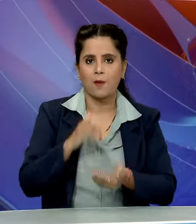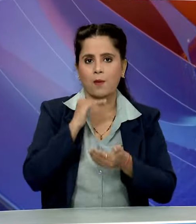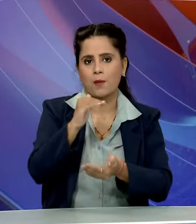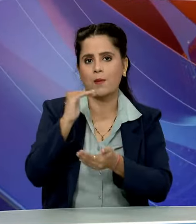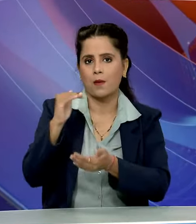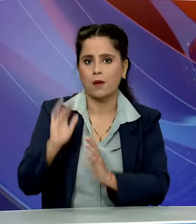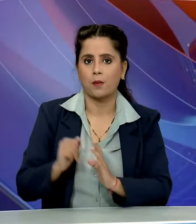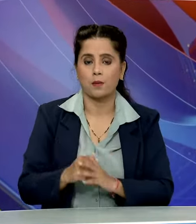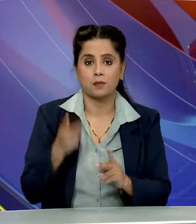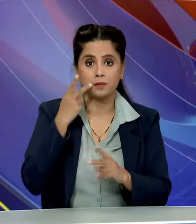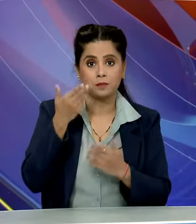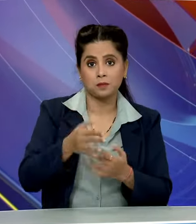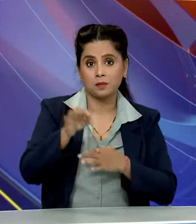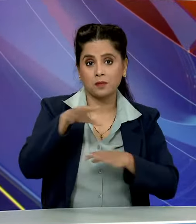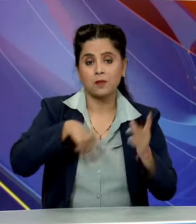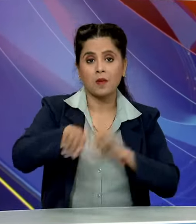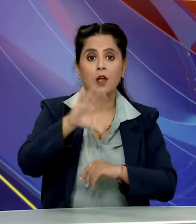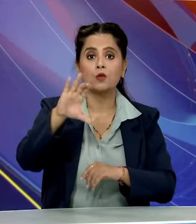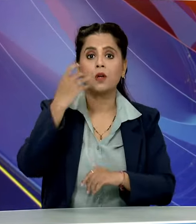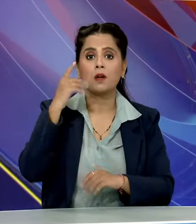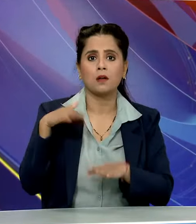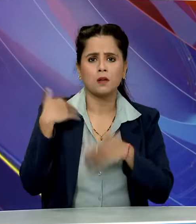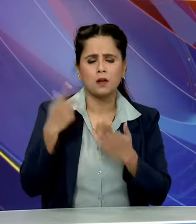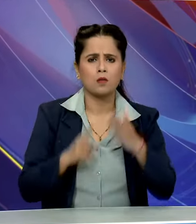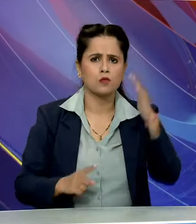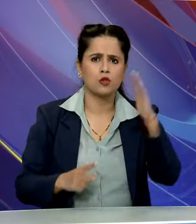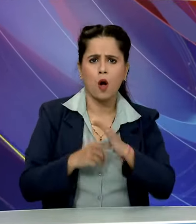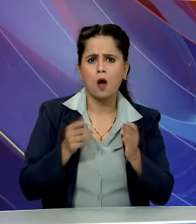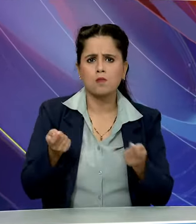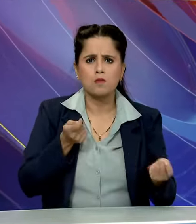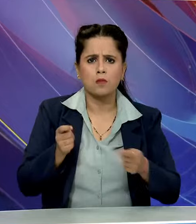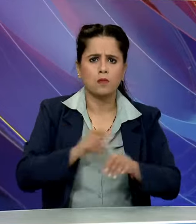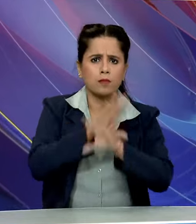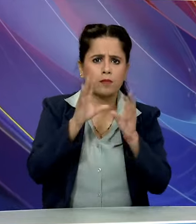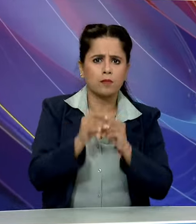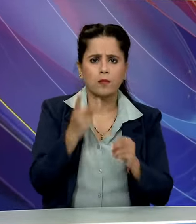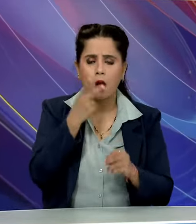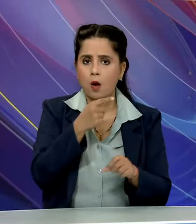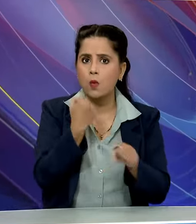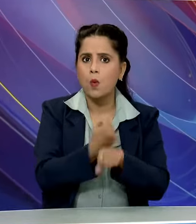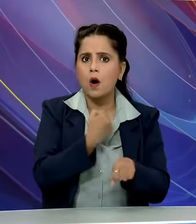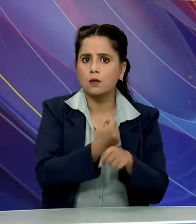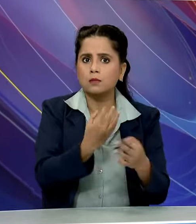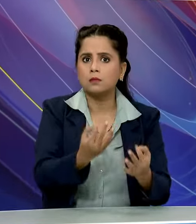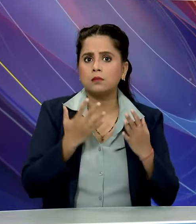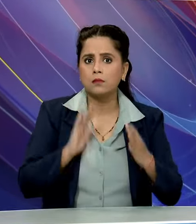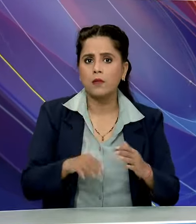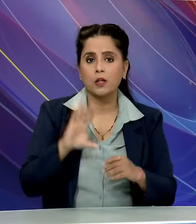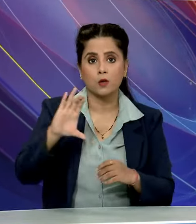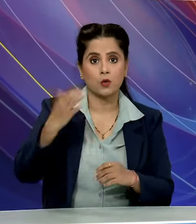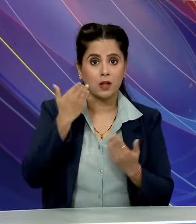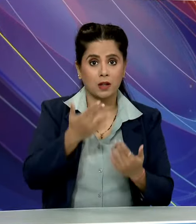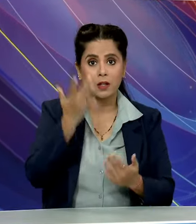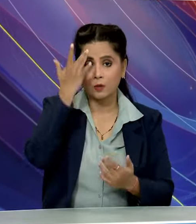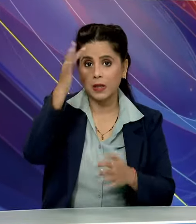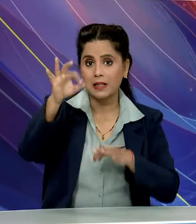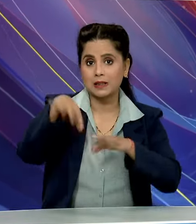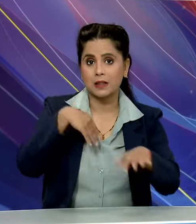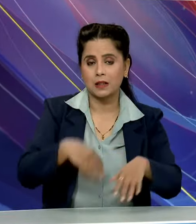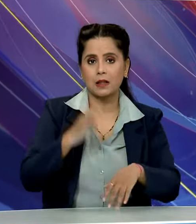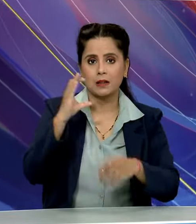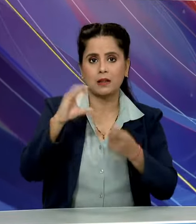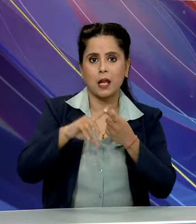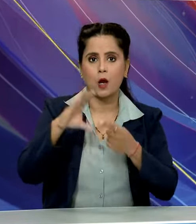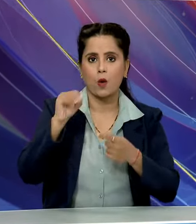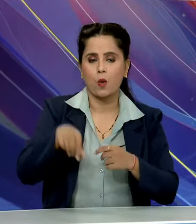किया गया साथ ही इस शहर ने अब शिष्ट प्रवंदन के शेतर में भी शांदार काम किया है चंडीगड Smart City की